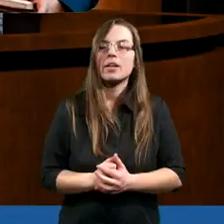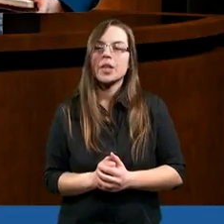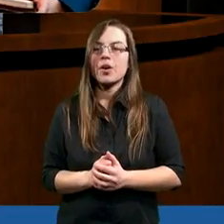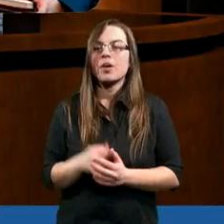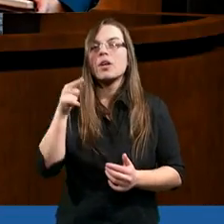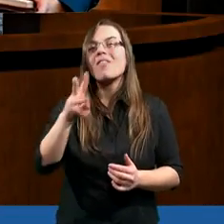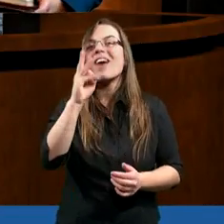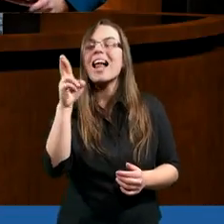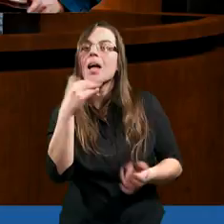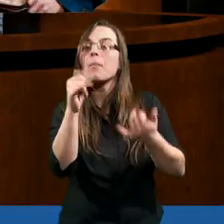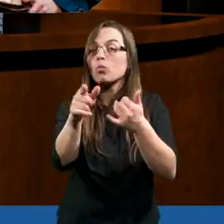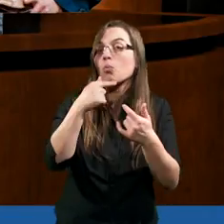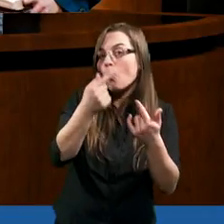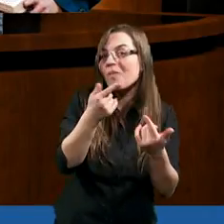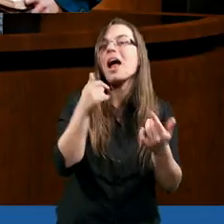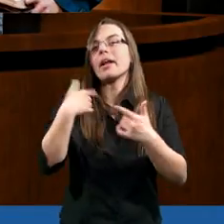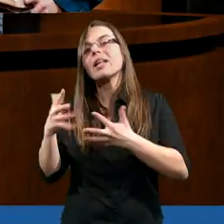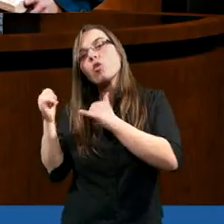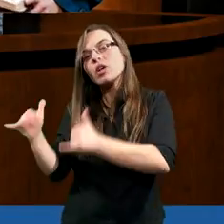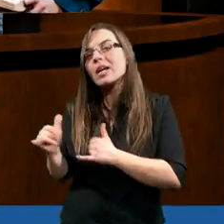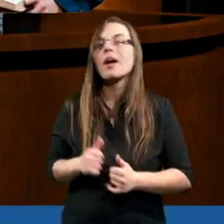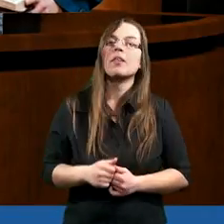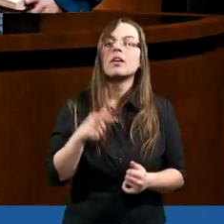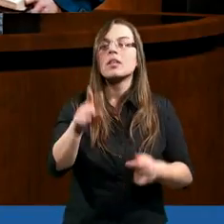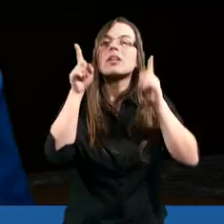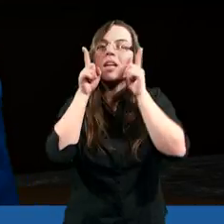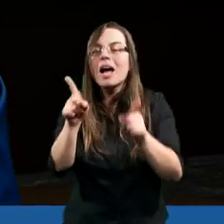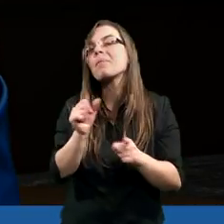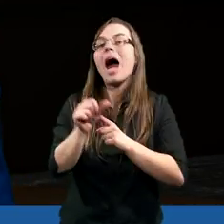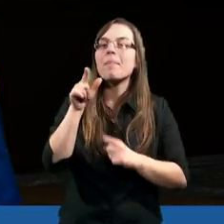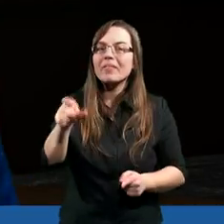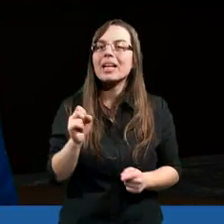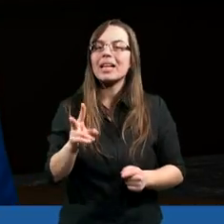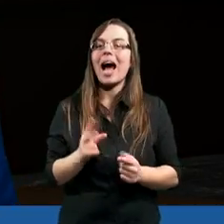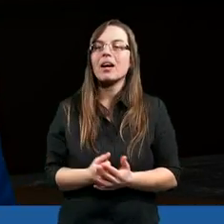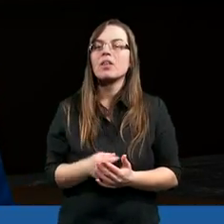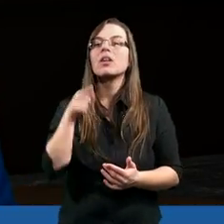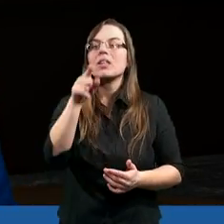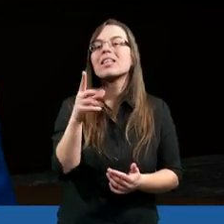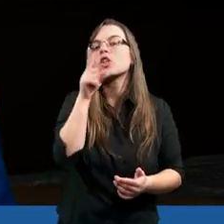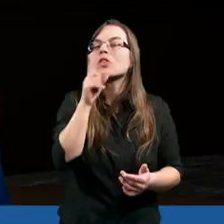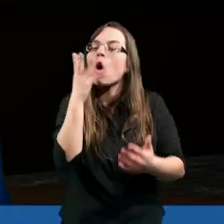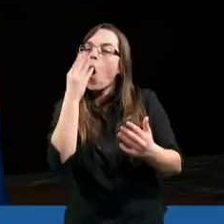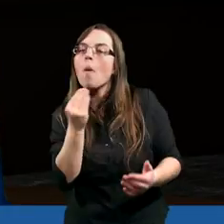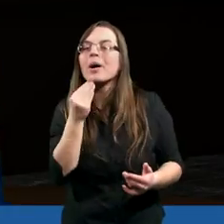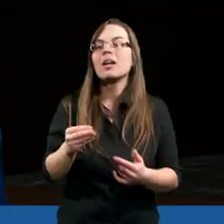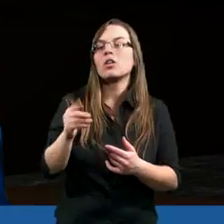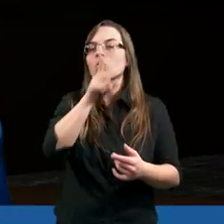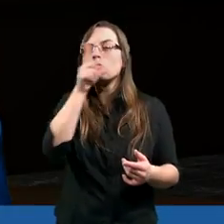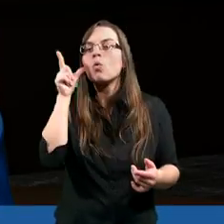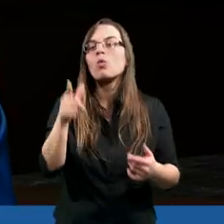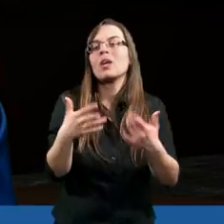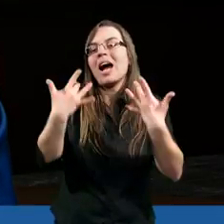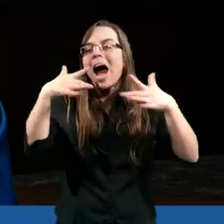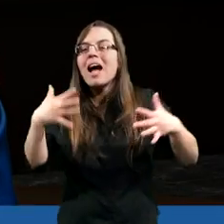niż tutaj Waldemar powiedział, bo jak czytamy te teksty, to widzimy naprawdę taką piękną, piękny obraz. Ludzie